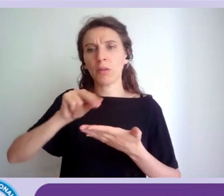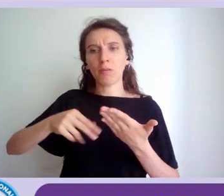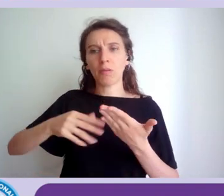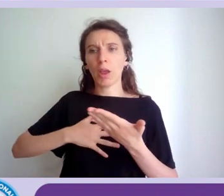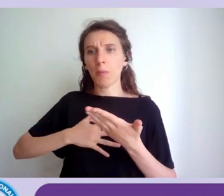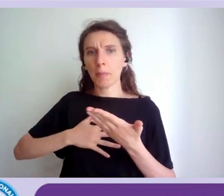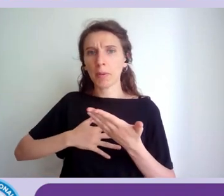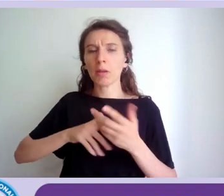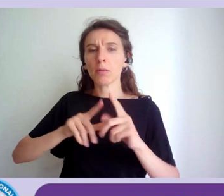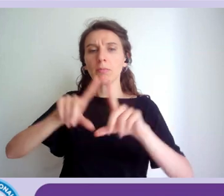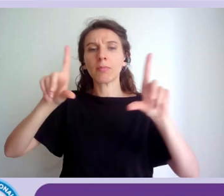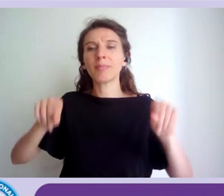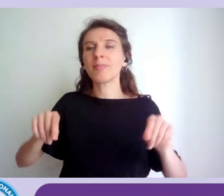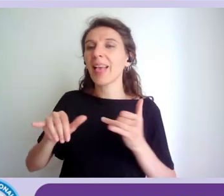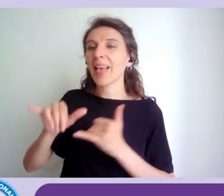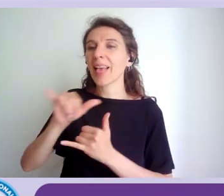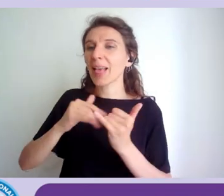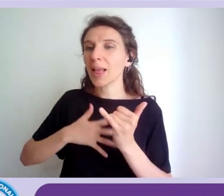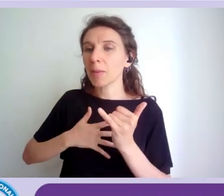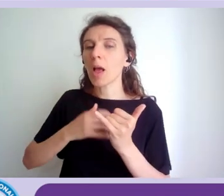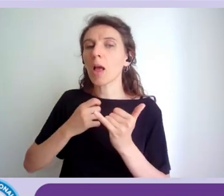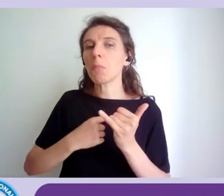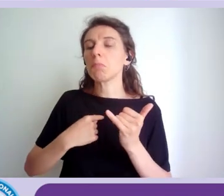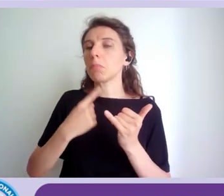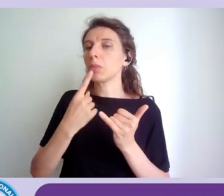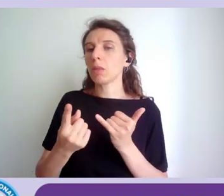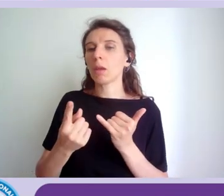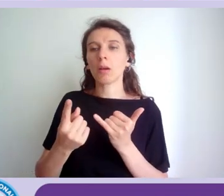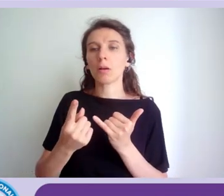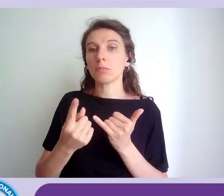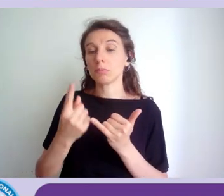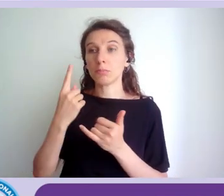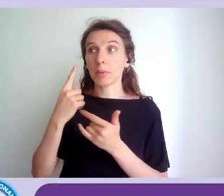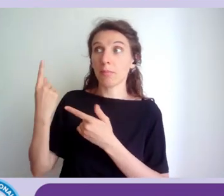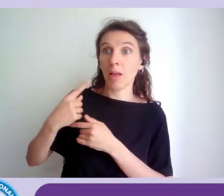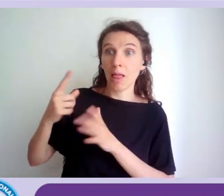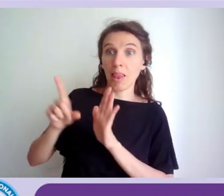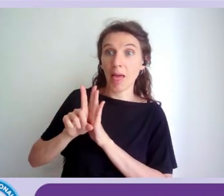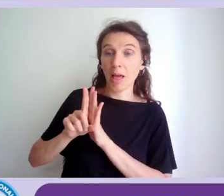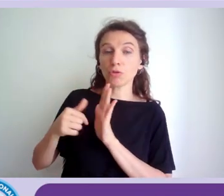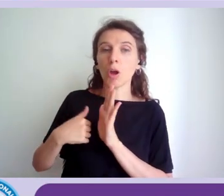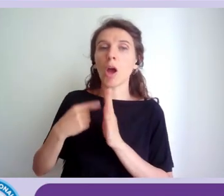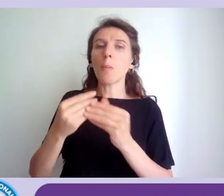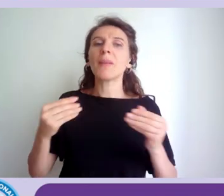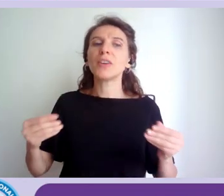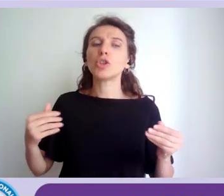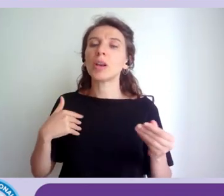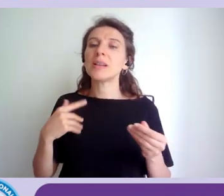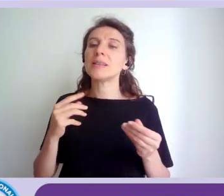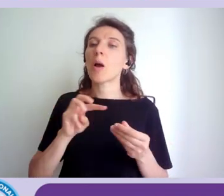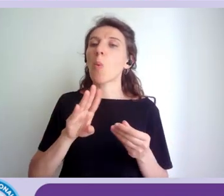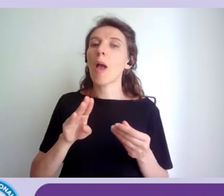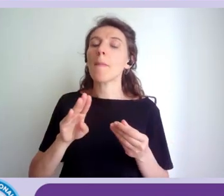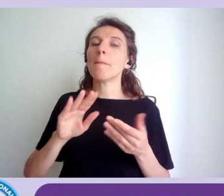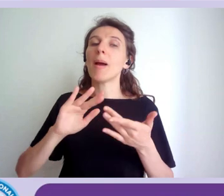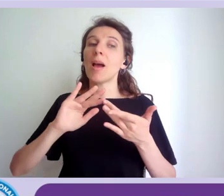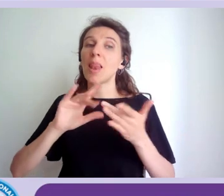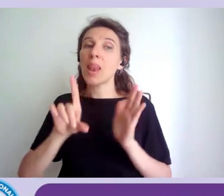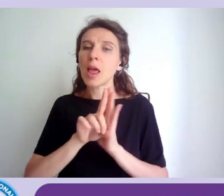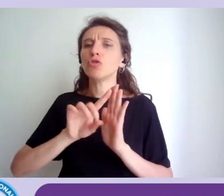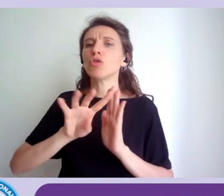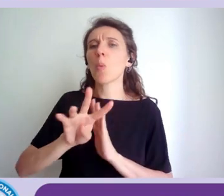della posta elettronica mi definisco come obbligatorio professionista web legge 4 del 2013 mi